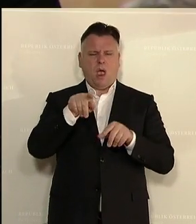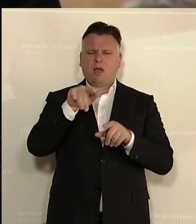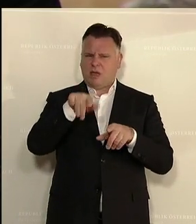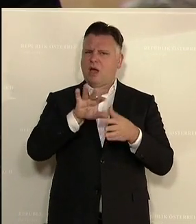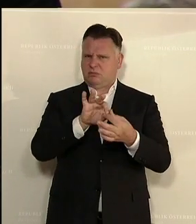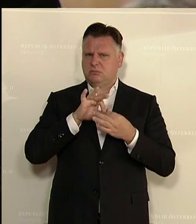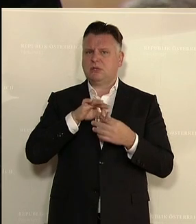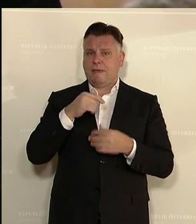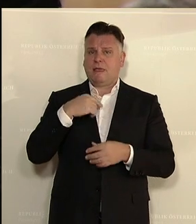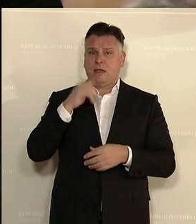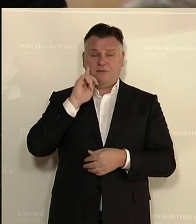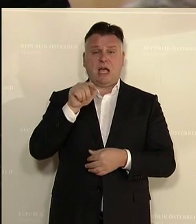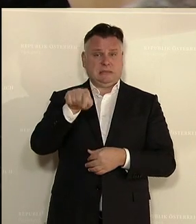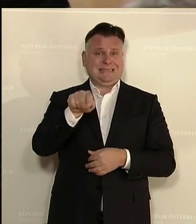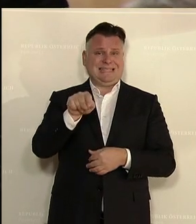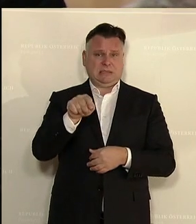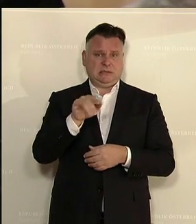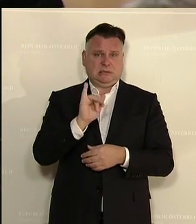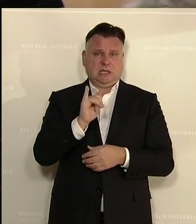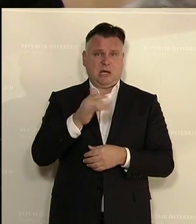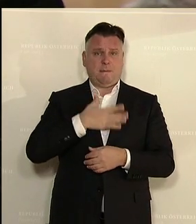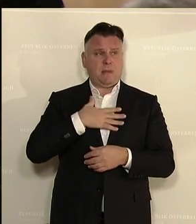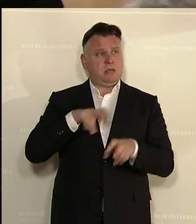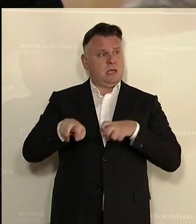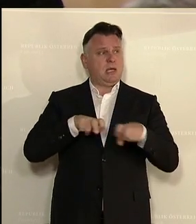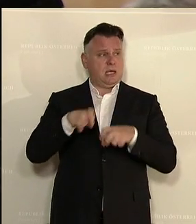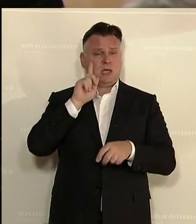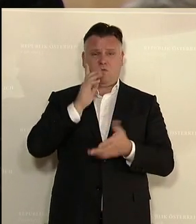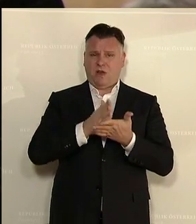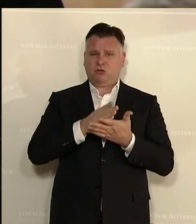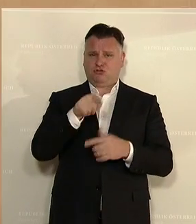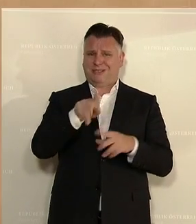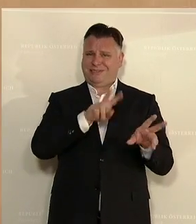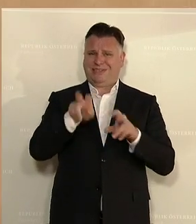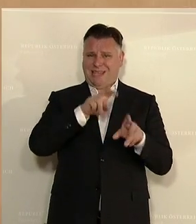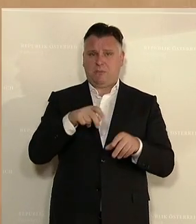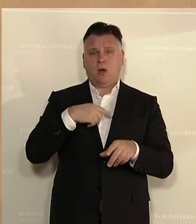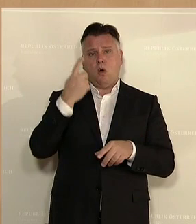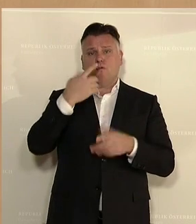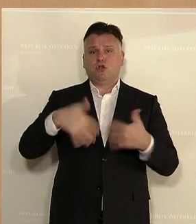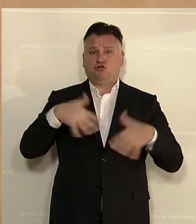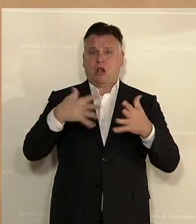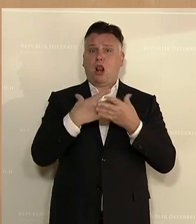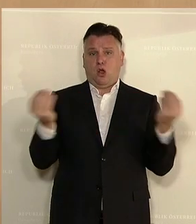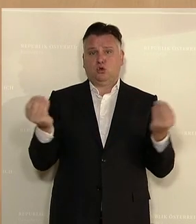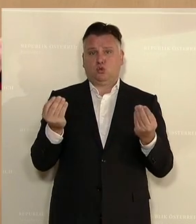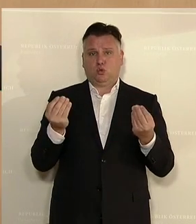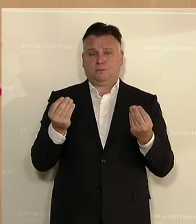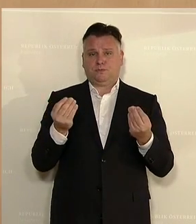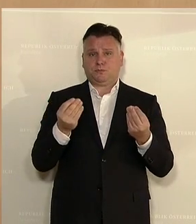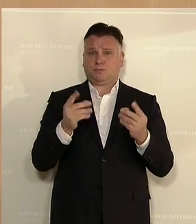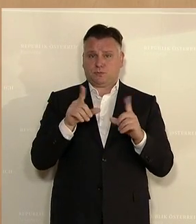haben. Das ist mir bewusst und das ist auch uns in der Regierung bewusst. Und wir wollen hier auch eine rasche Lösung finden, damit wir natürlich dem